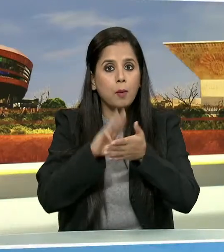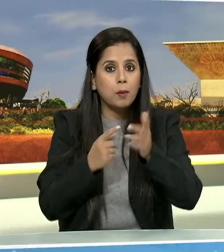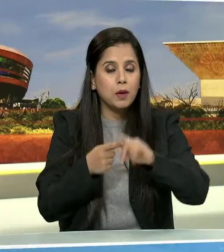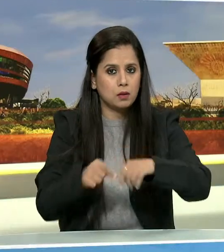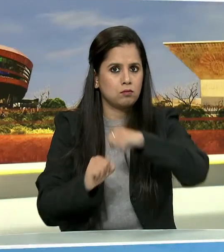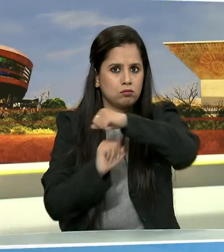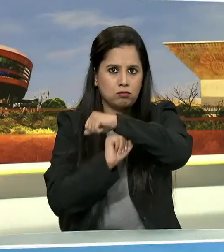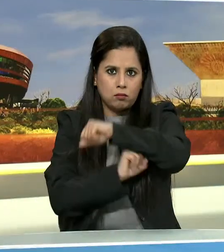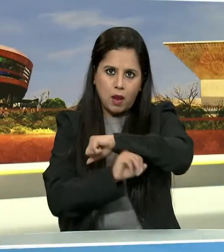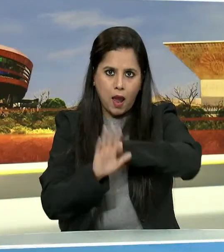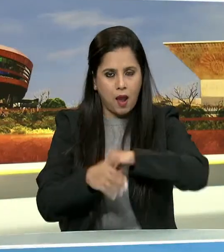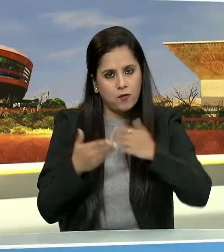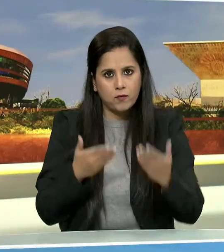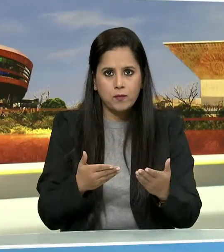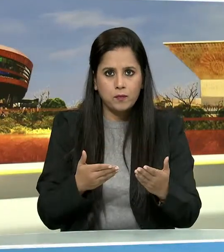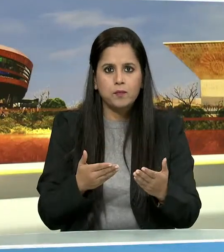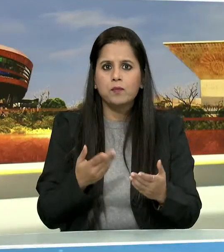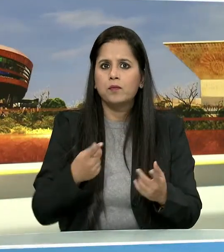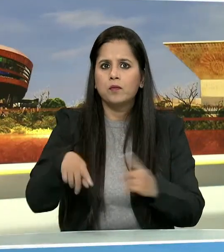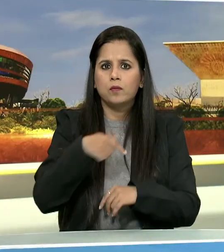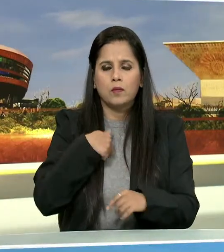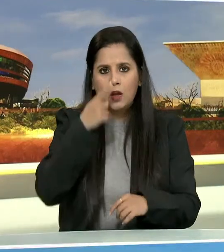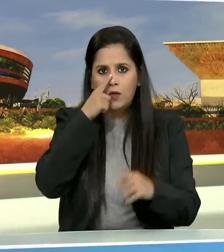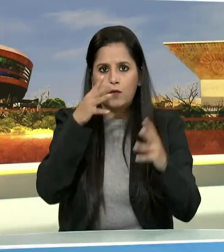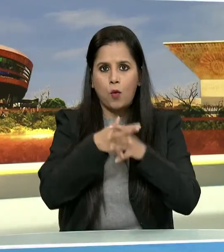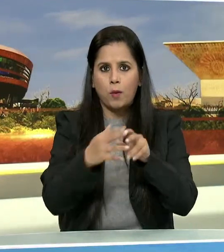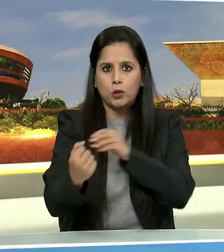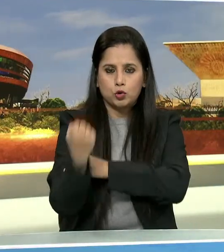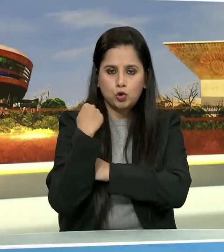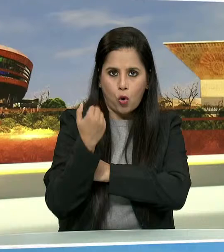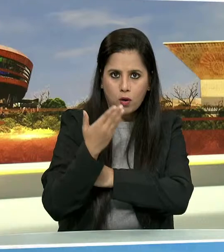हमारी नारी शक्ती